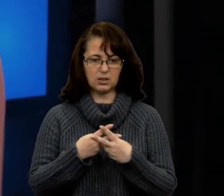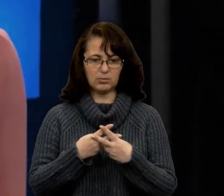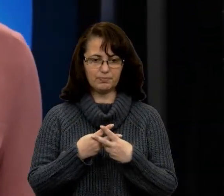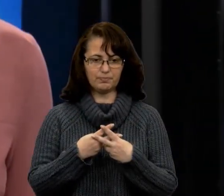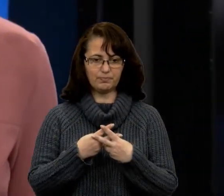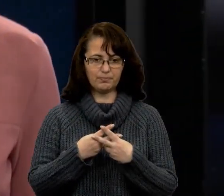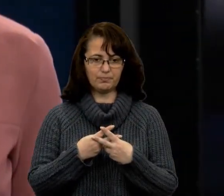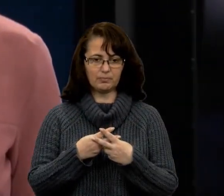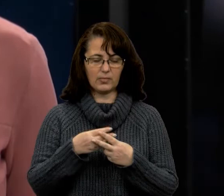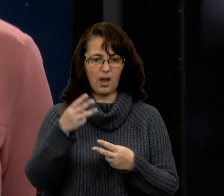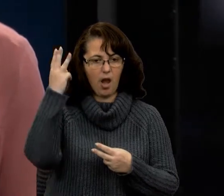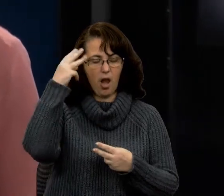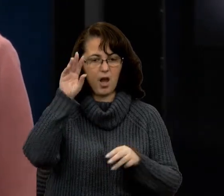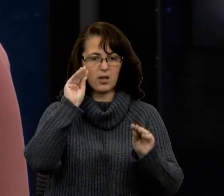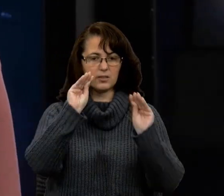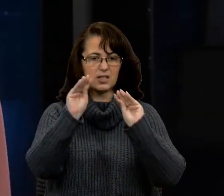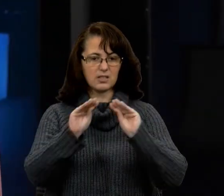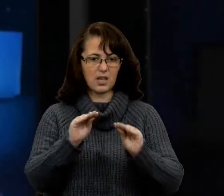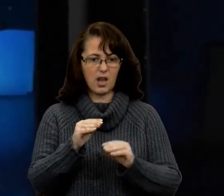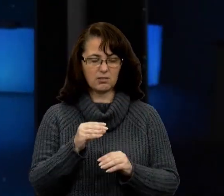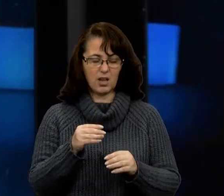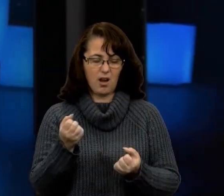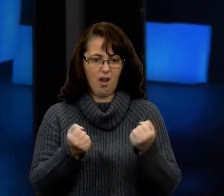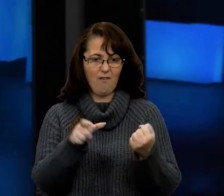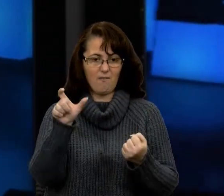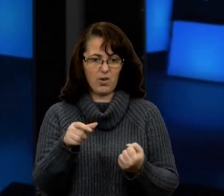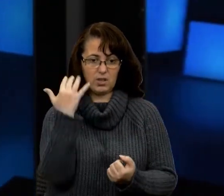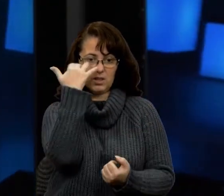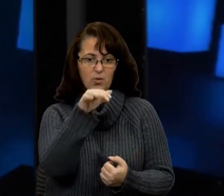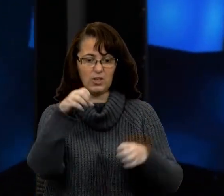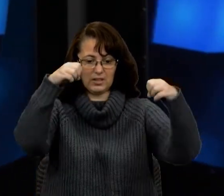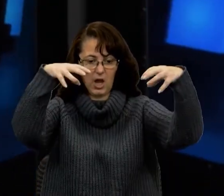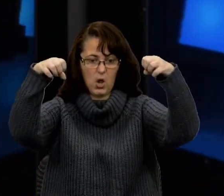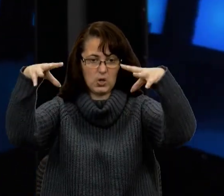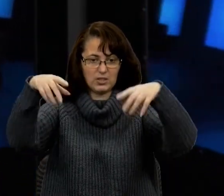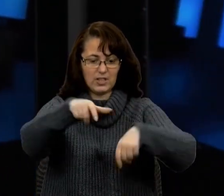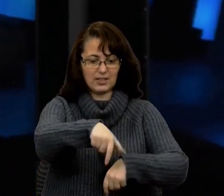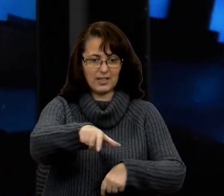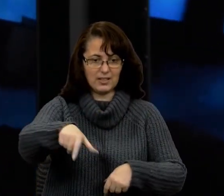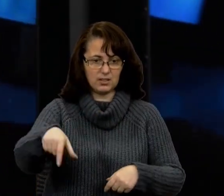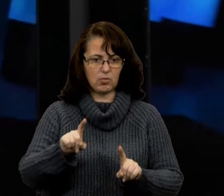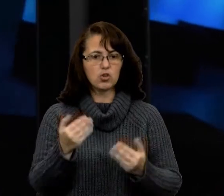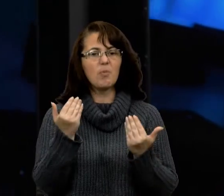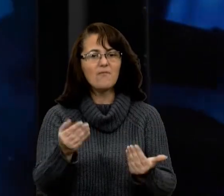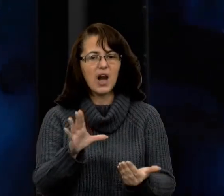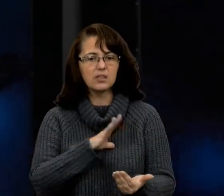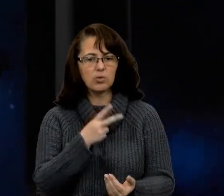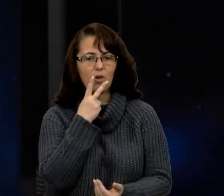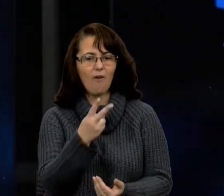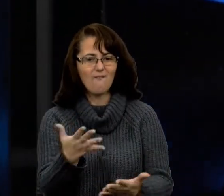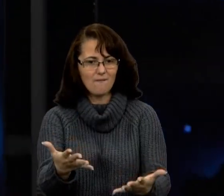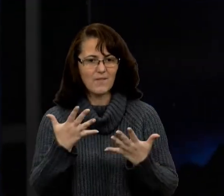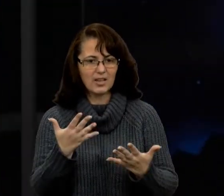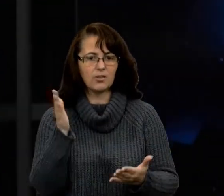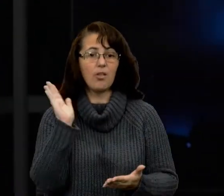Дизайнера водій не помітив на освітленій зебрі. Аби вас було видно, навіть якщо світла